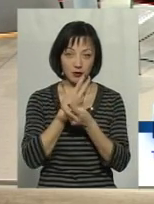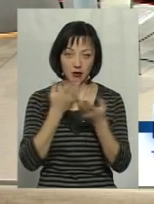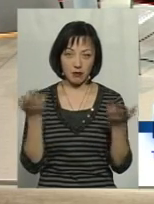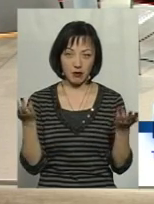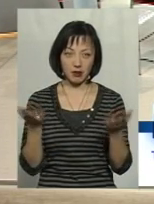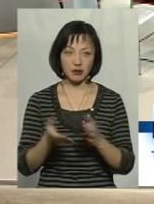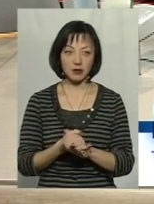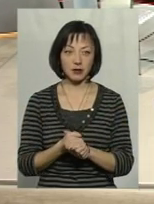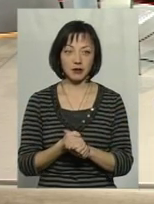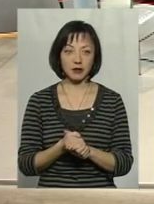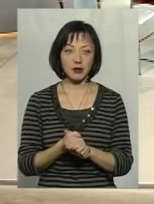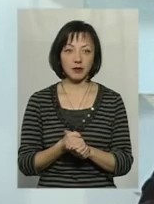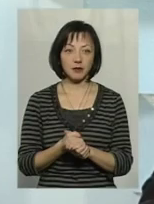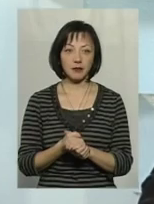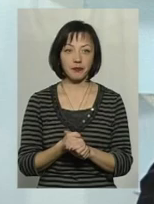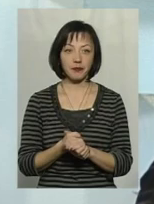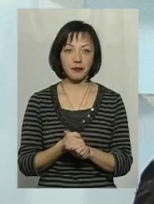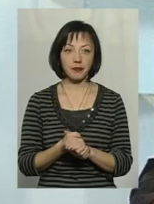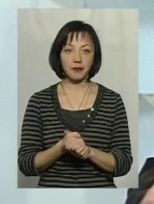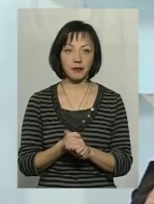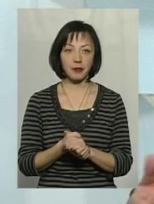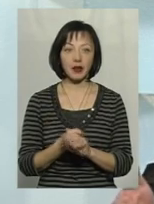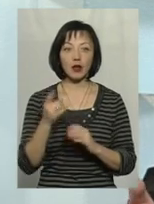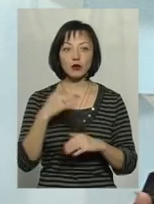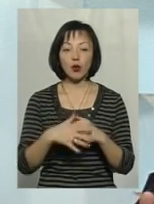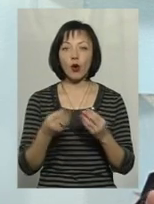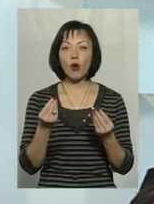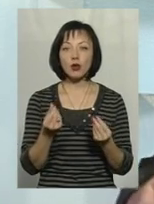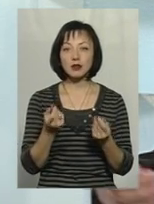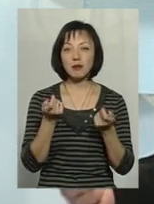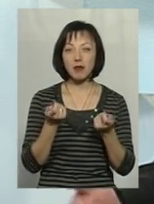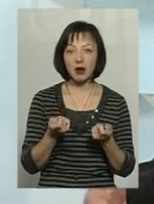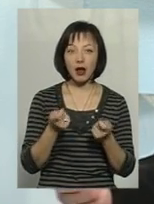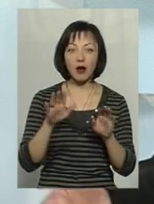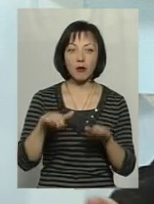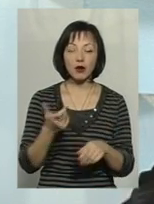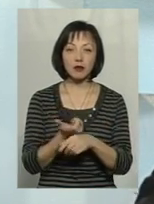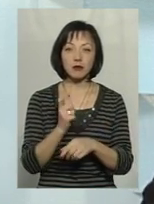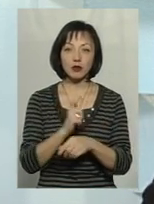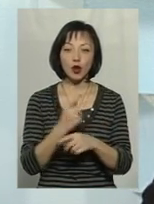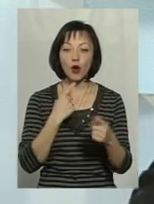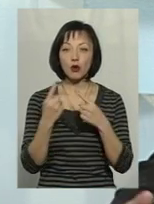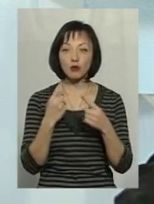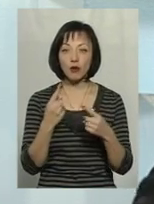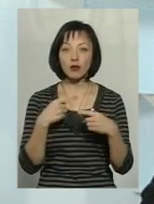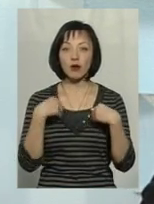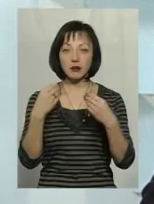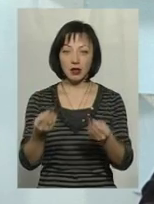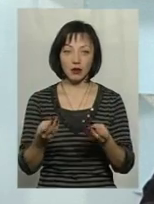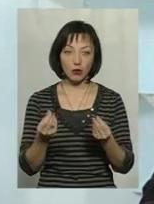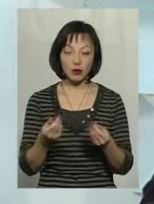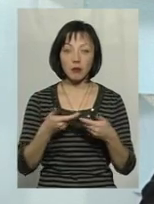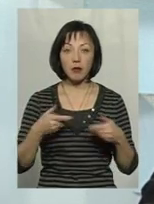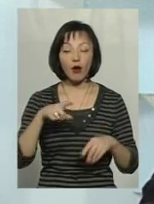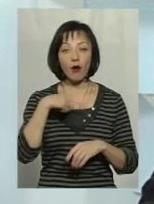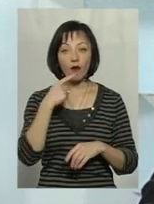вимагаємо і не хочемо. Тому що, ви розумієте, кошти незначні, а потім тільки більше розмови про те, що вам дали кошти. Ми